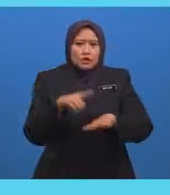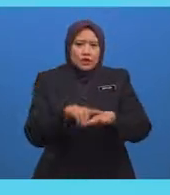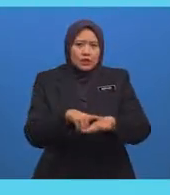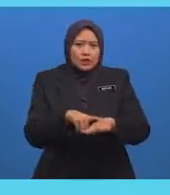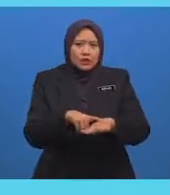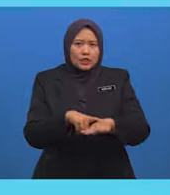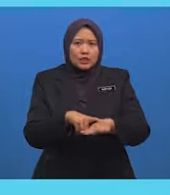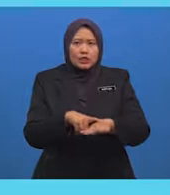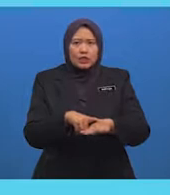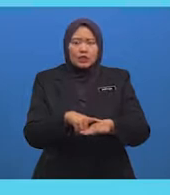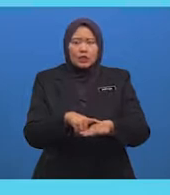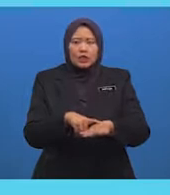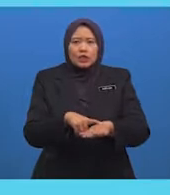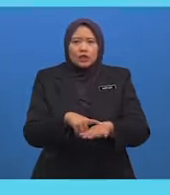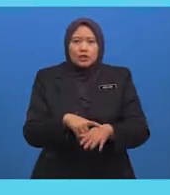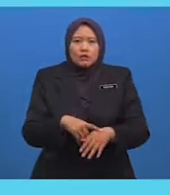Abad Kelapan Masih